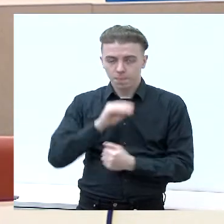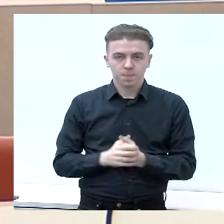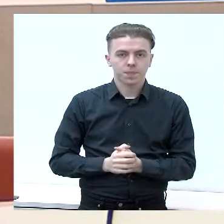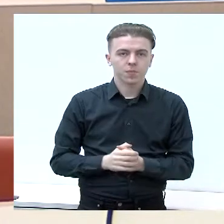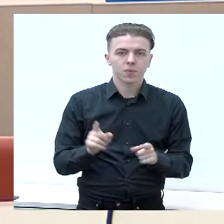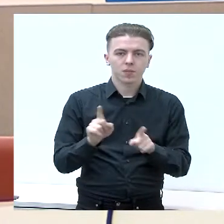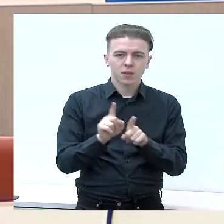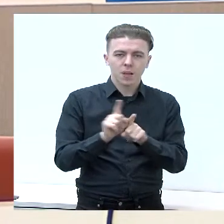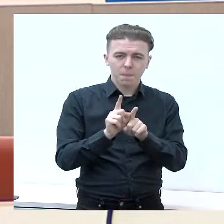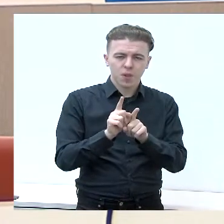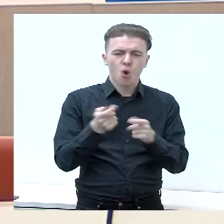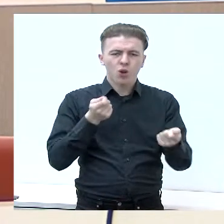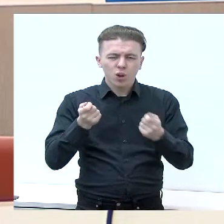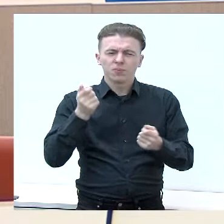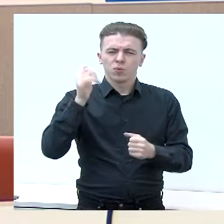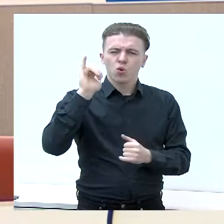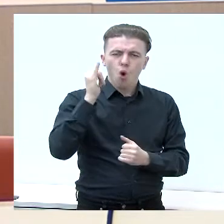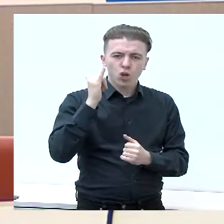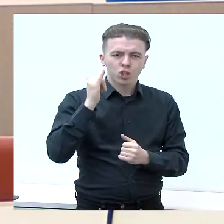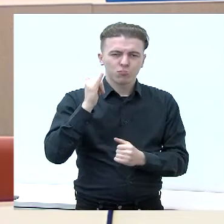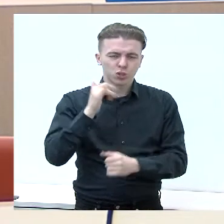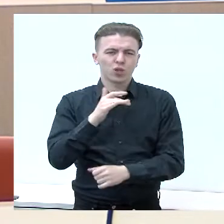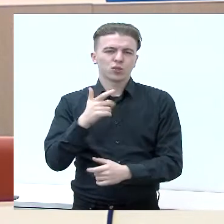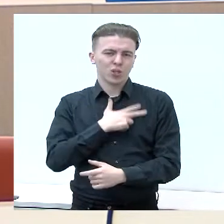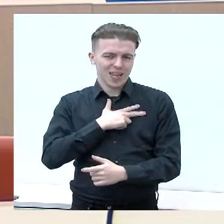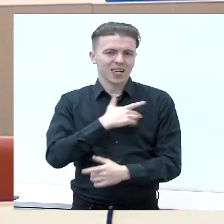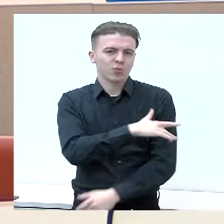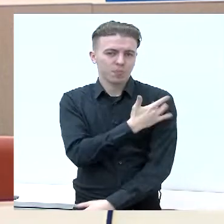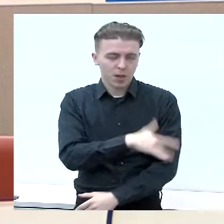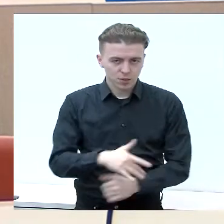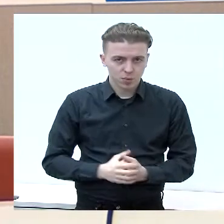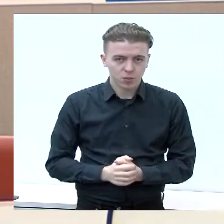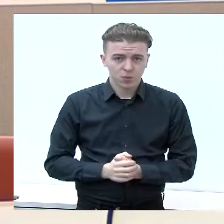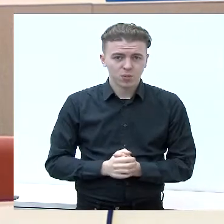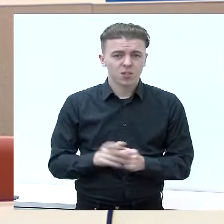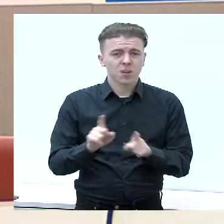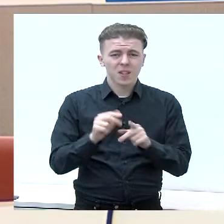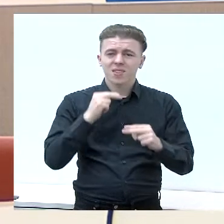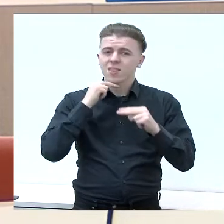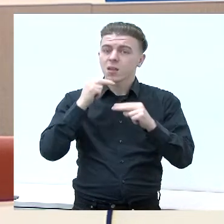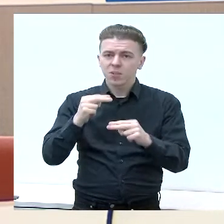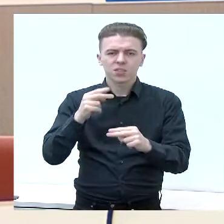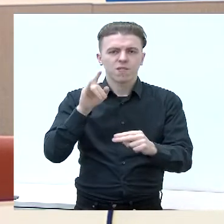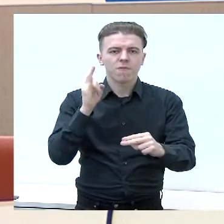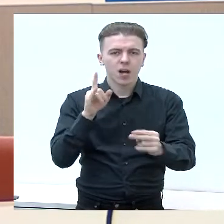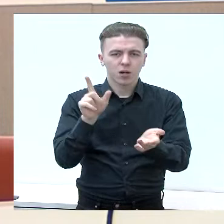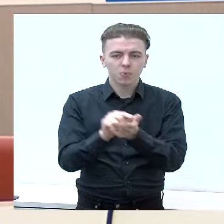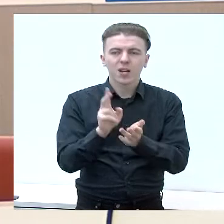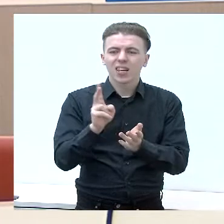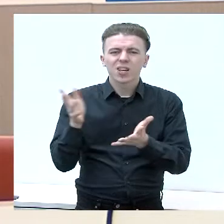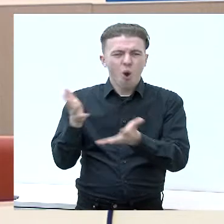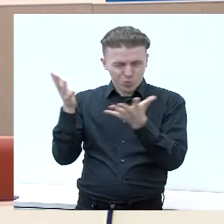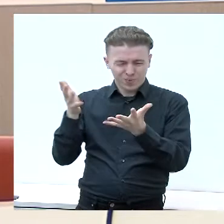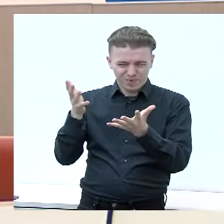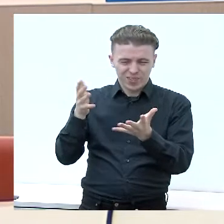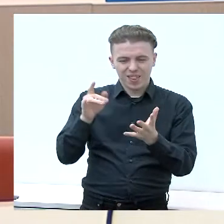organizuojamos ir teikimus tik kokybiškos socialinis paslogos, ypatingas dėmesys, suteltas į vaikus sauginančias šeimas